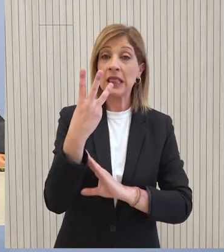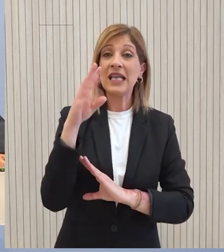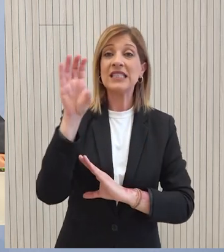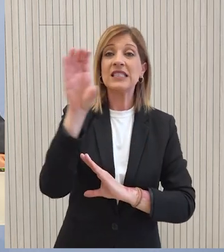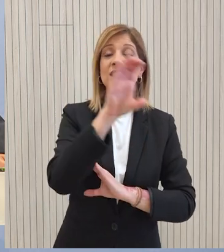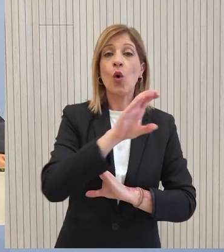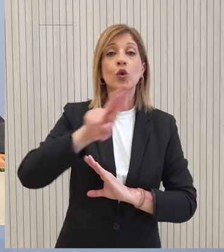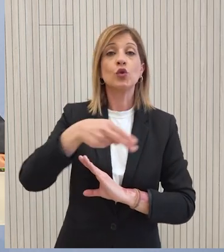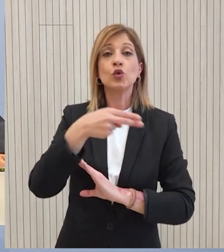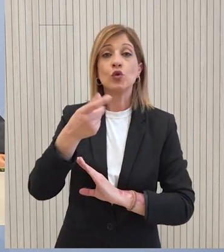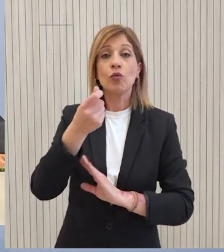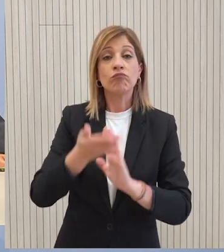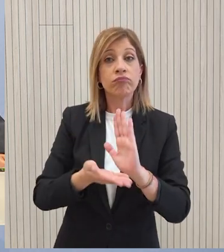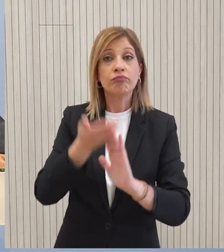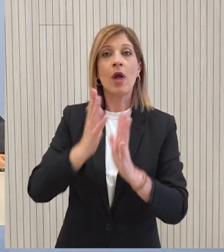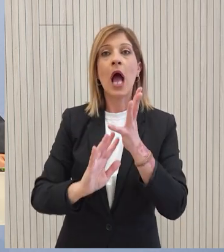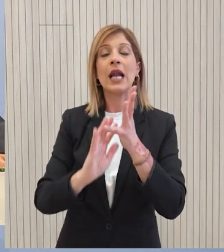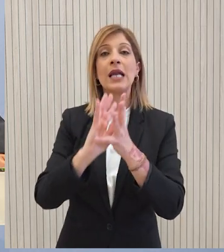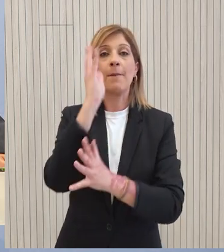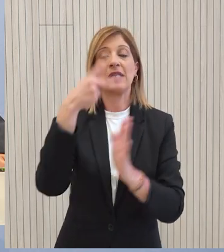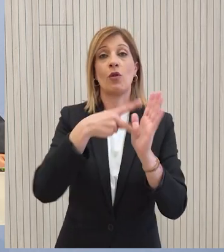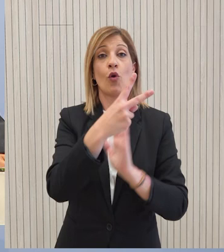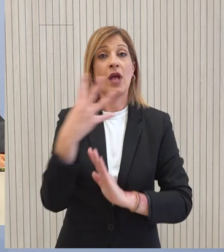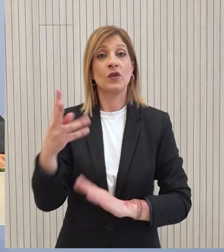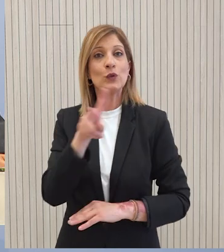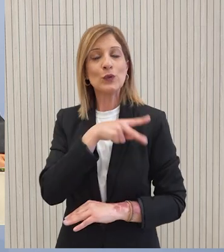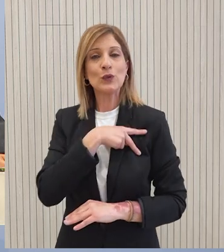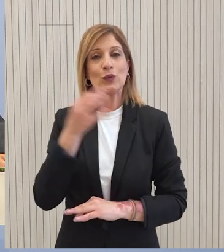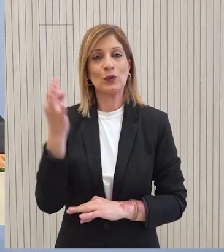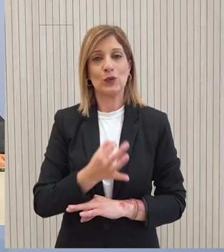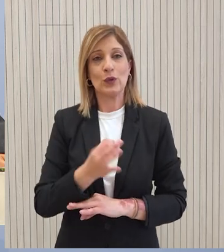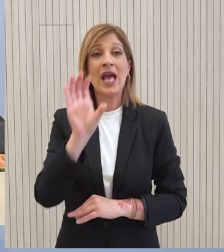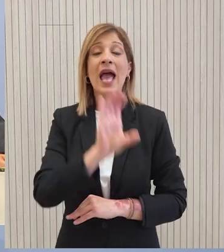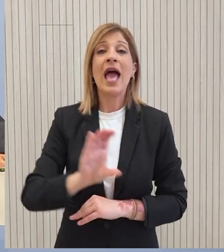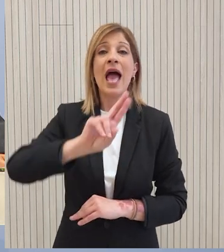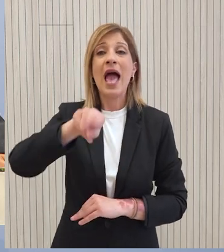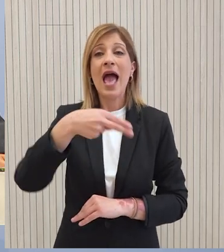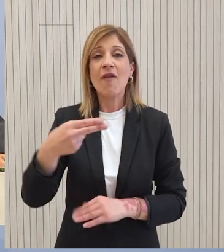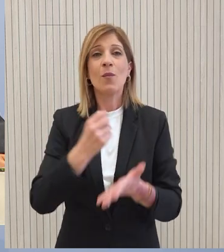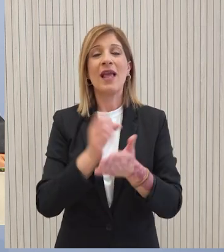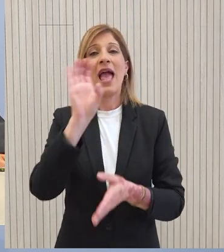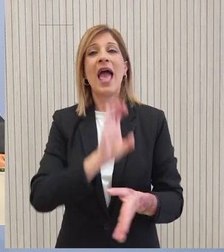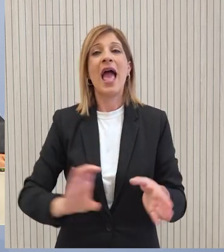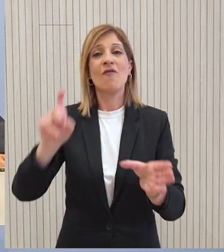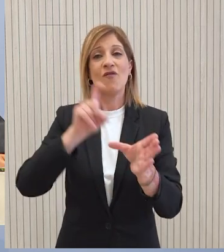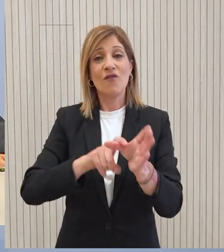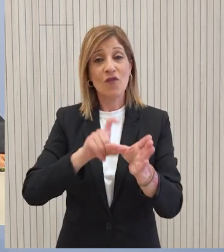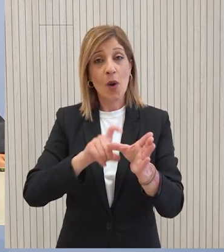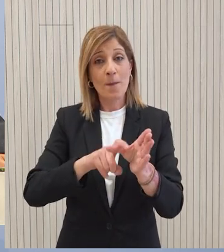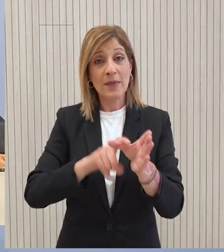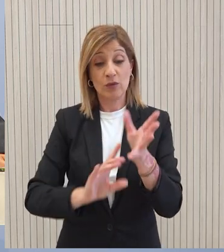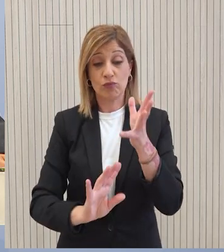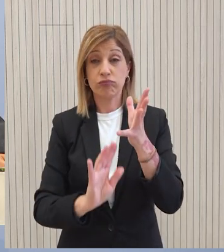στην Ευρωζώνη με τον υψηλότερο ρυθμό ανάπτυξης το 2024. Σε σχέση με την Ευρωζώνη και την Ευρωπαϊκή Ένωση, ο ρυθμός της